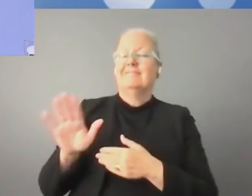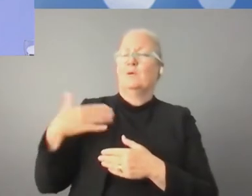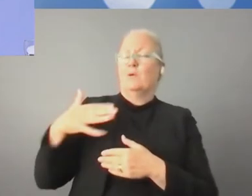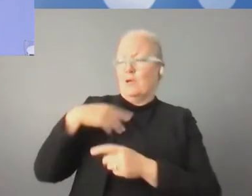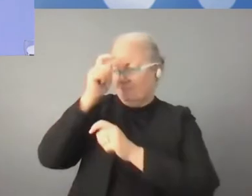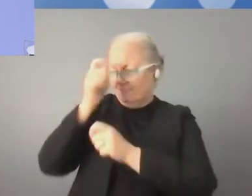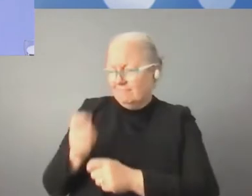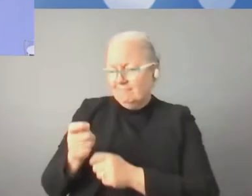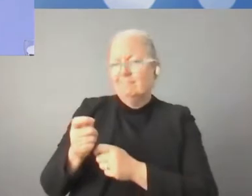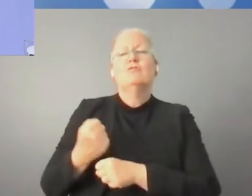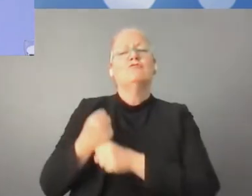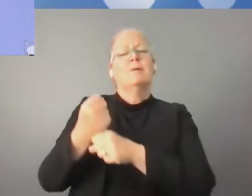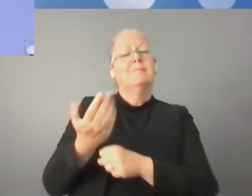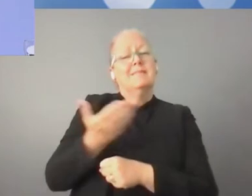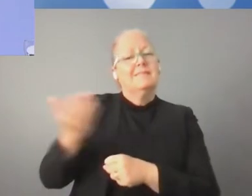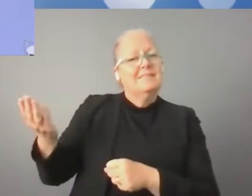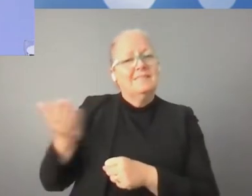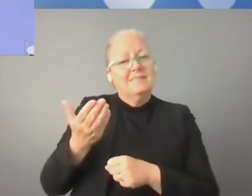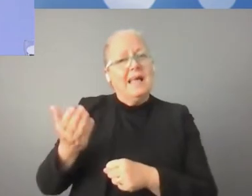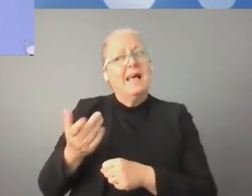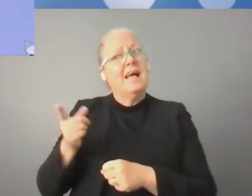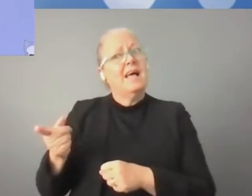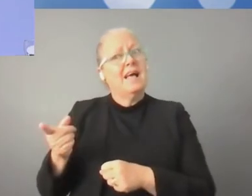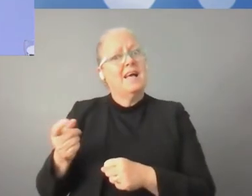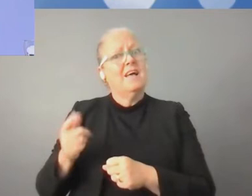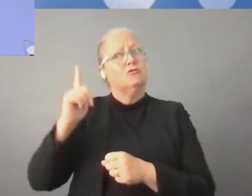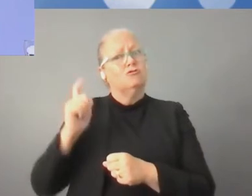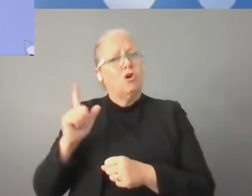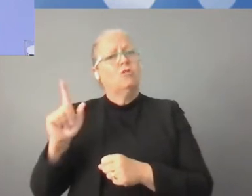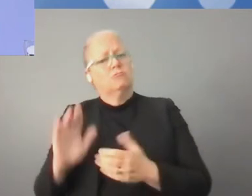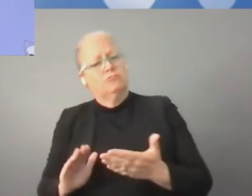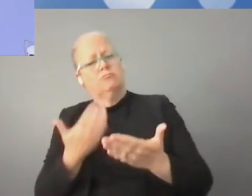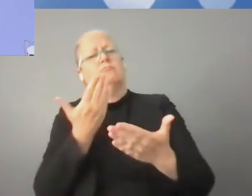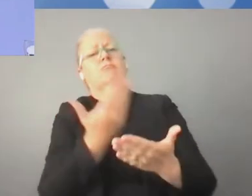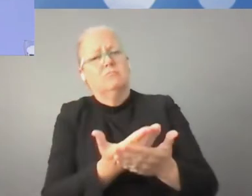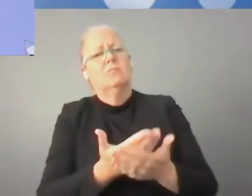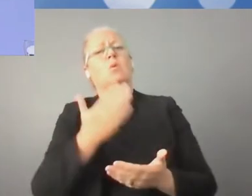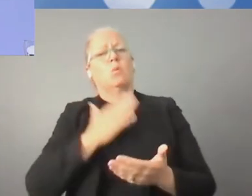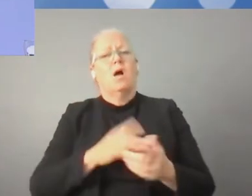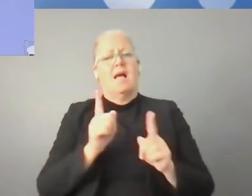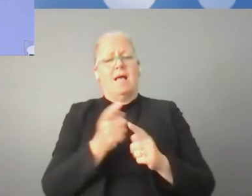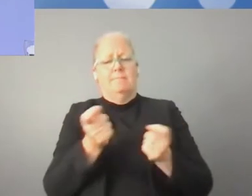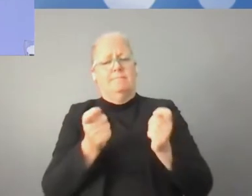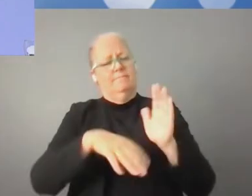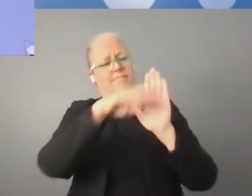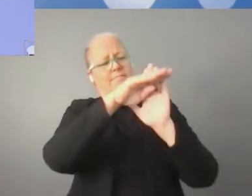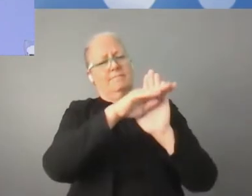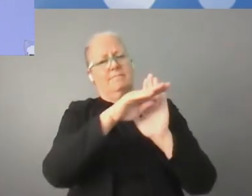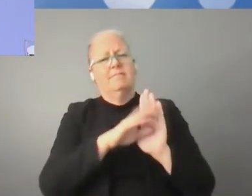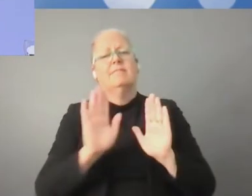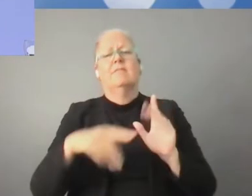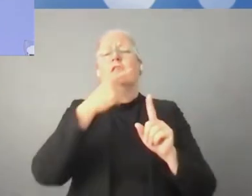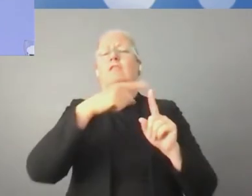wiceprezes Europejskiego Banku Inwestycyjnego. Była mowa o propozycjach regulacji